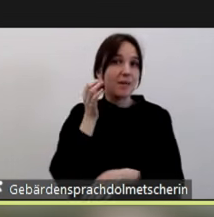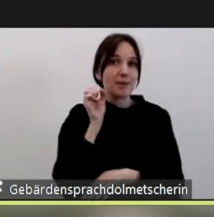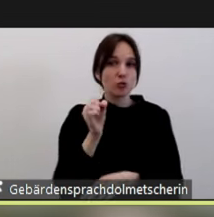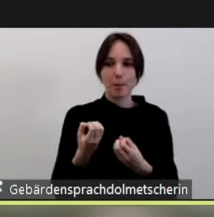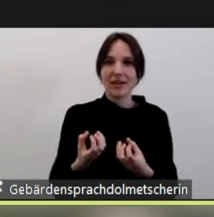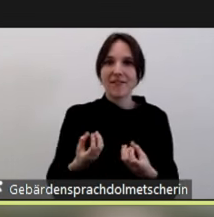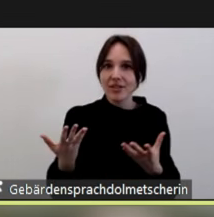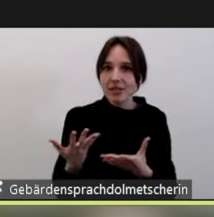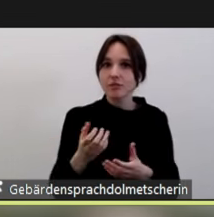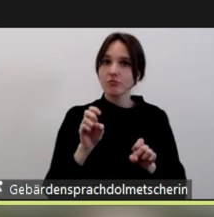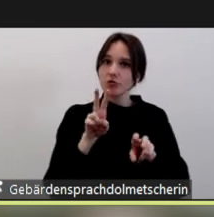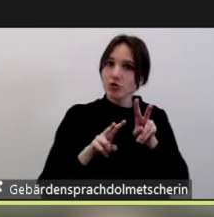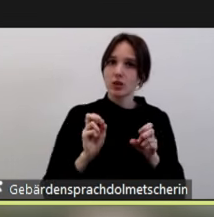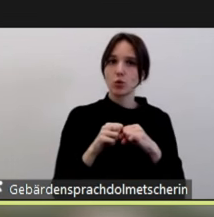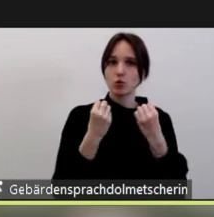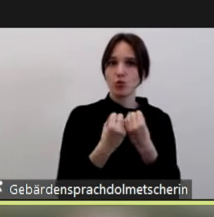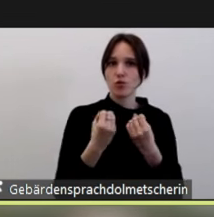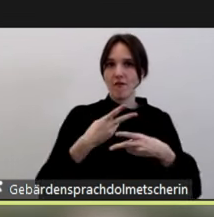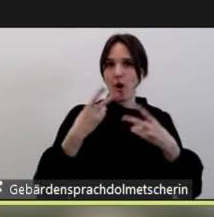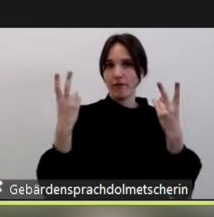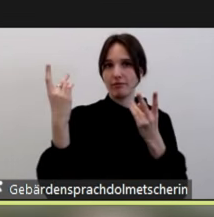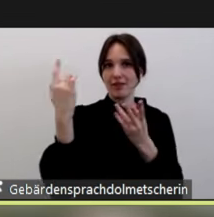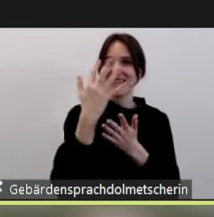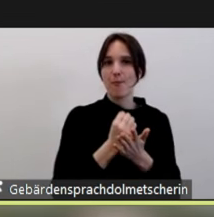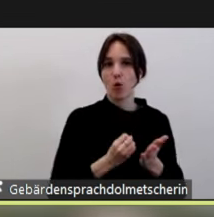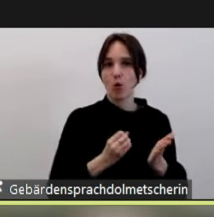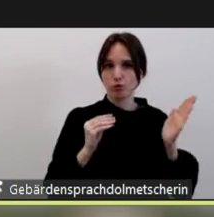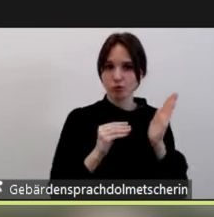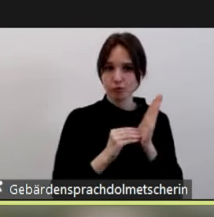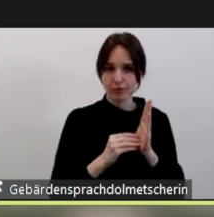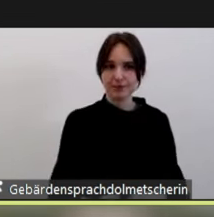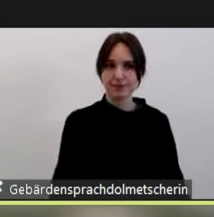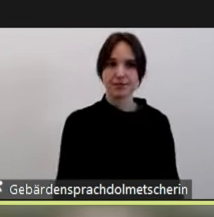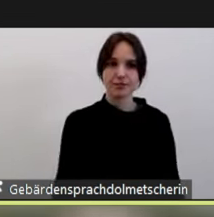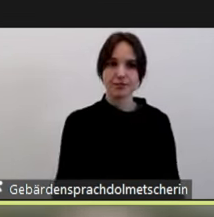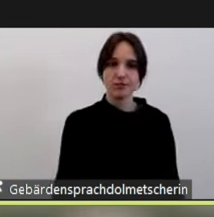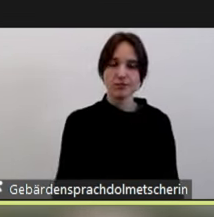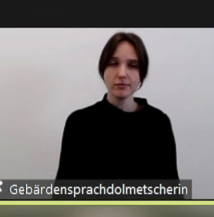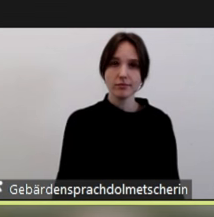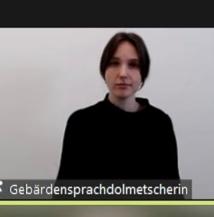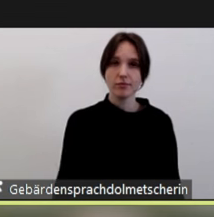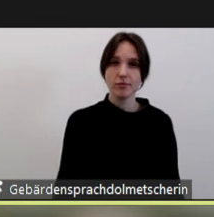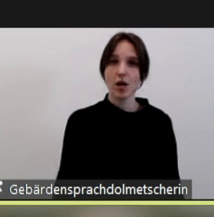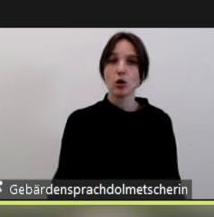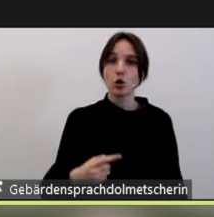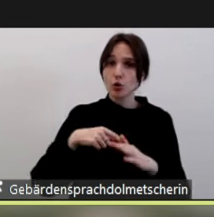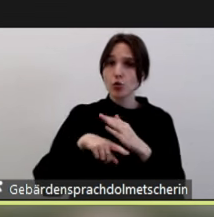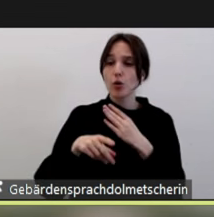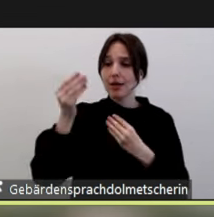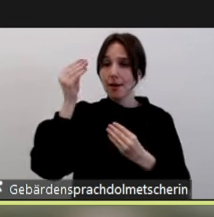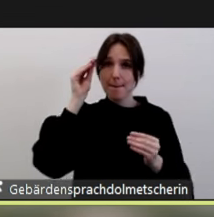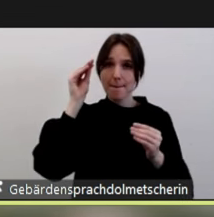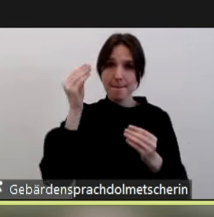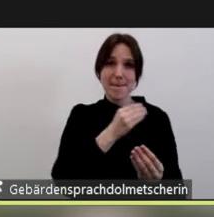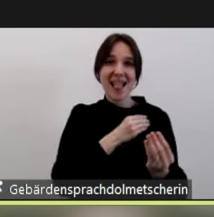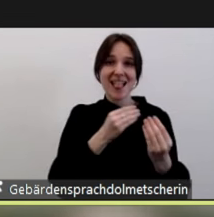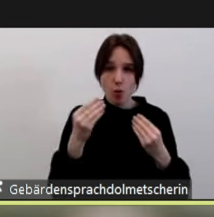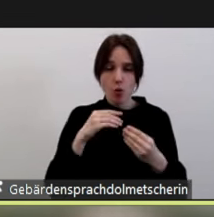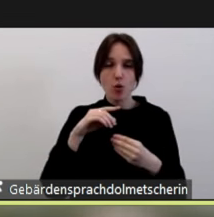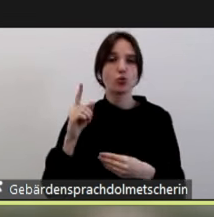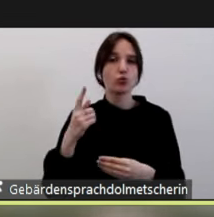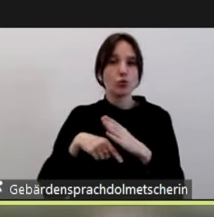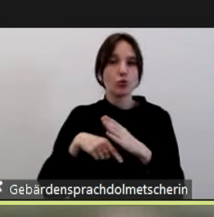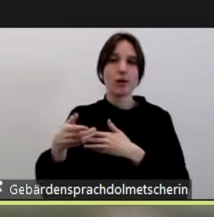Und die Arbeit oder das Wissen, was wir erlangen über Meldungen, die uns erreichen und Analysen, die wir anhand der Daten